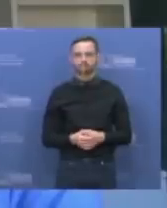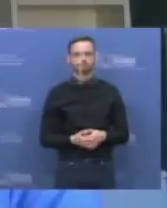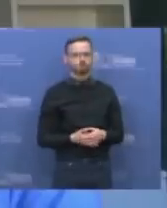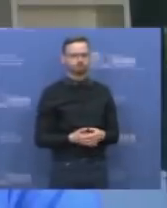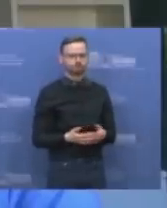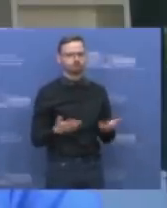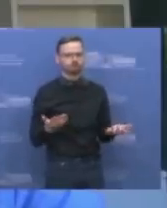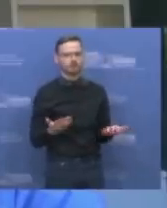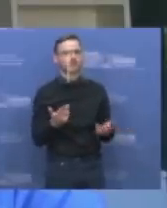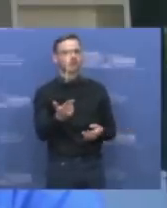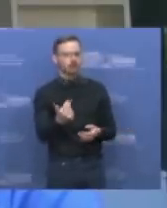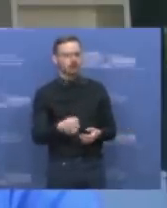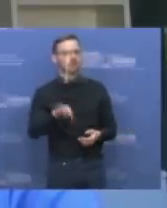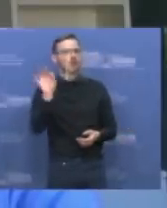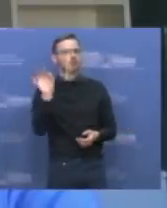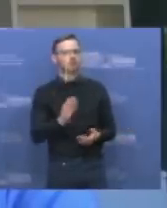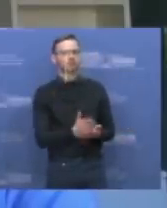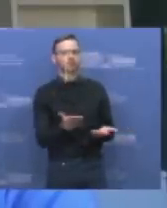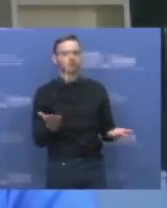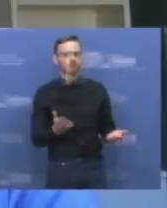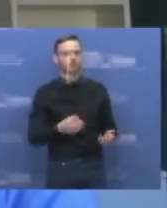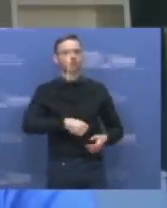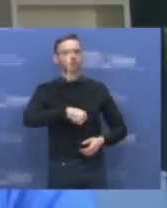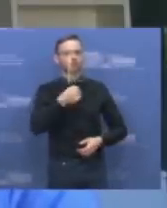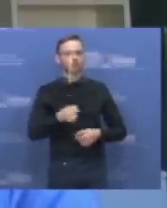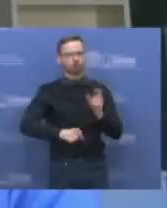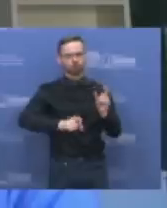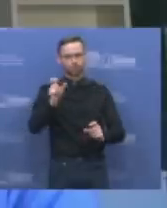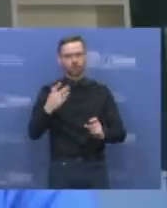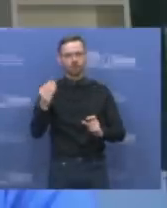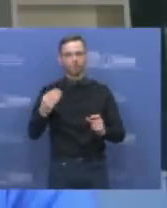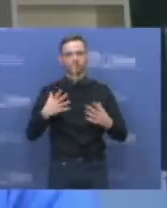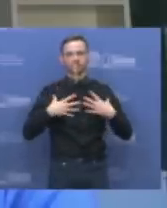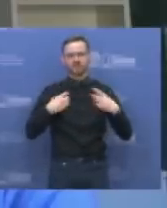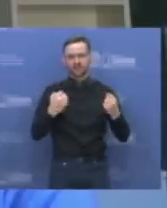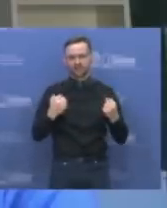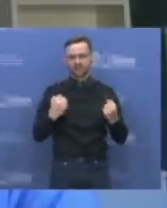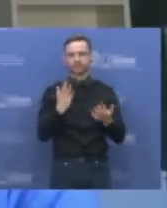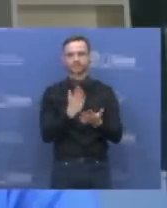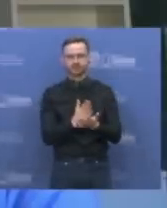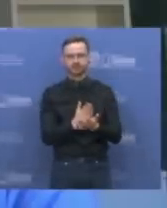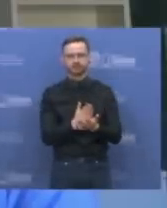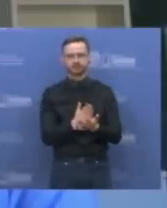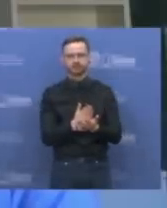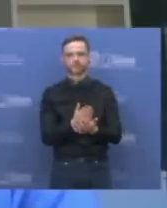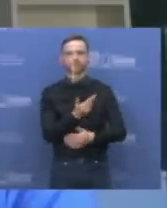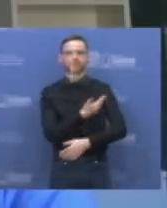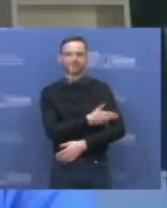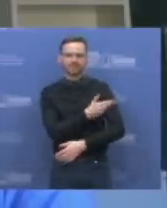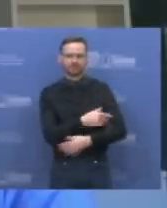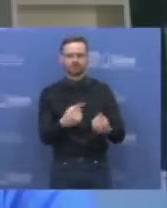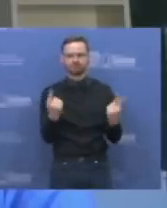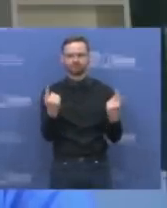Taip, tai dažniausiai vyresnių amžiaus žmonių imuninė sistema jau yra šiek tiek